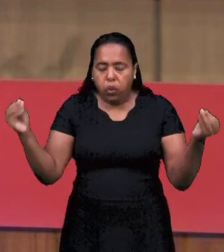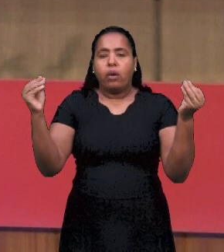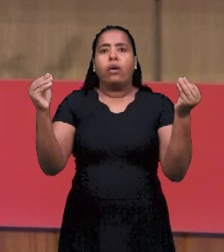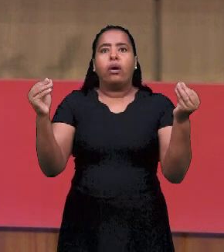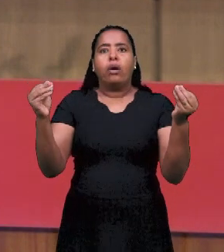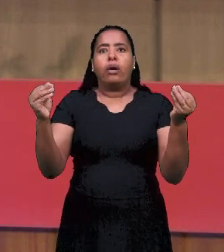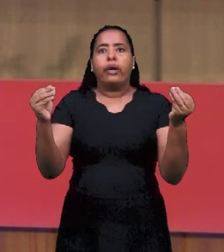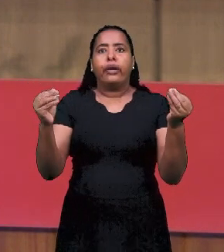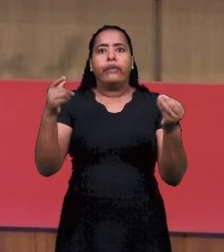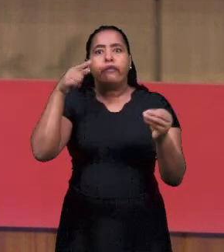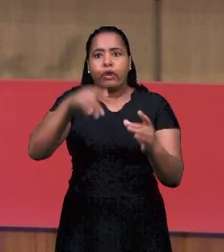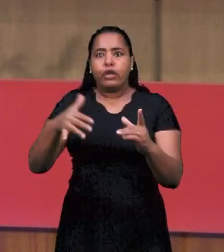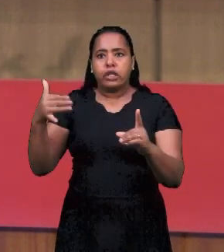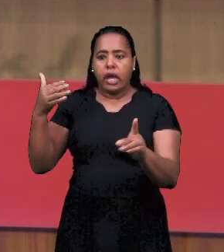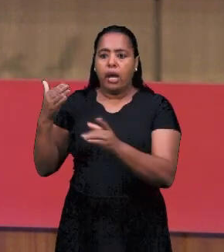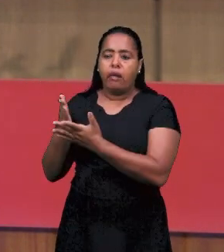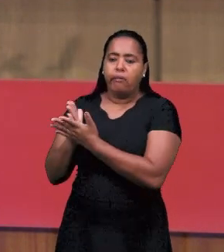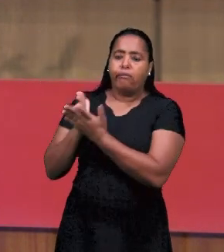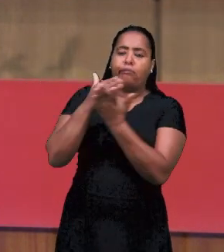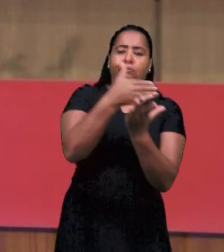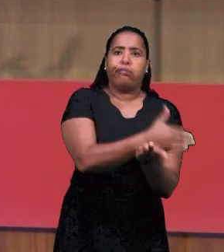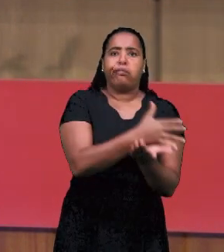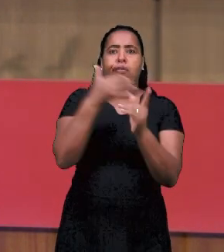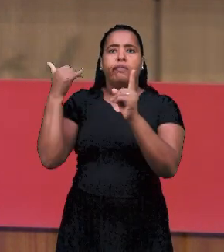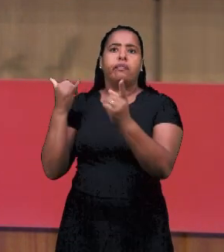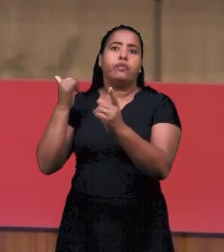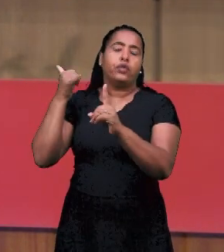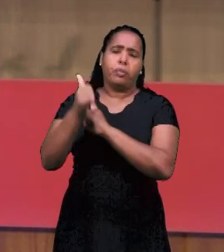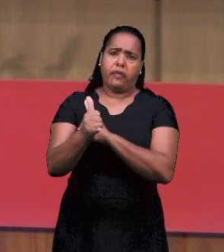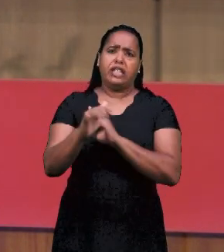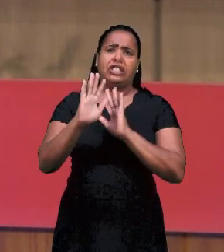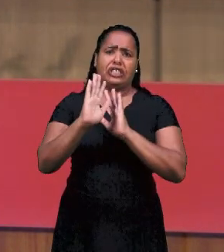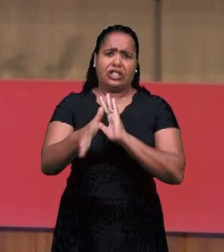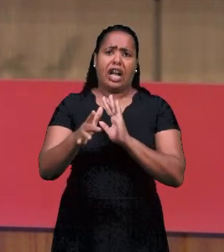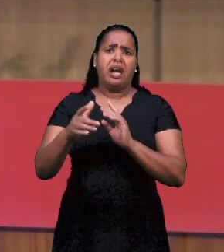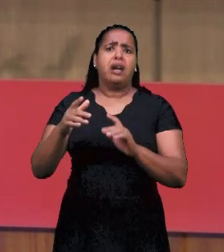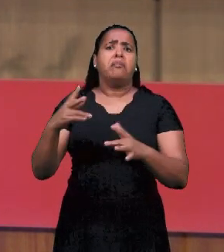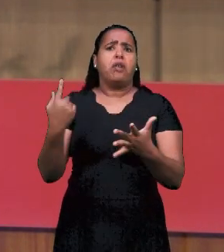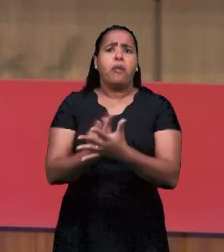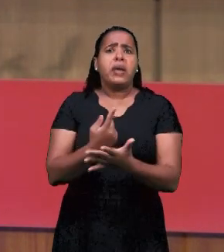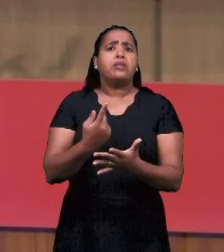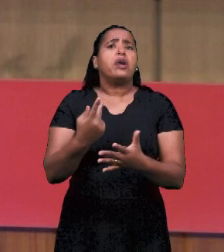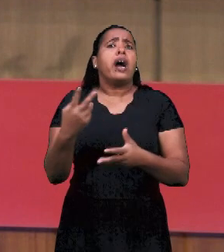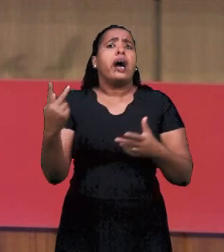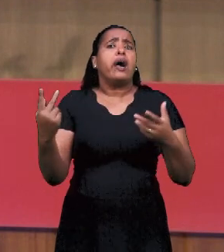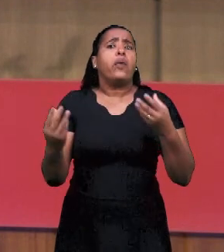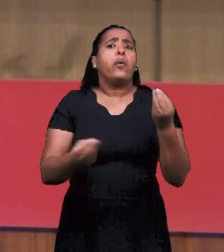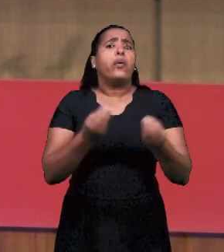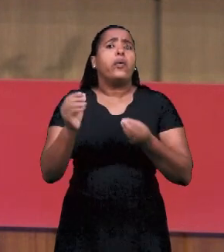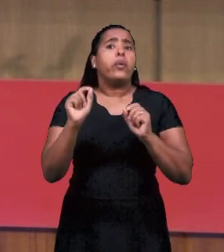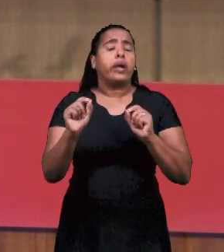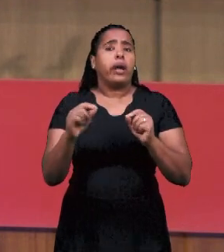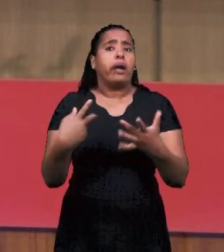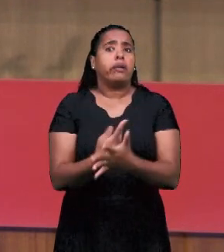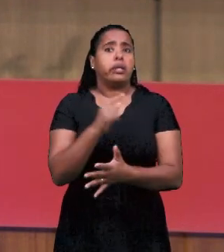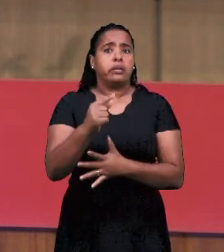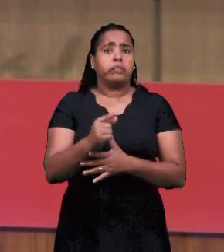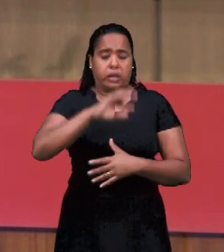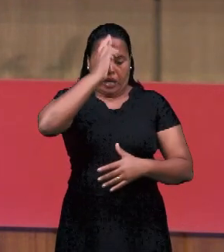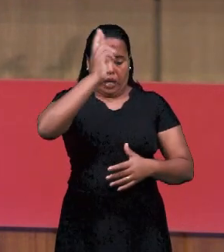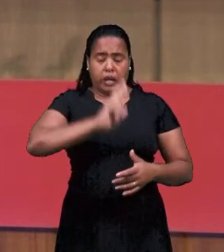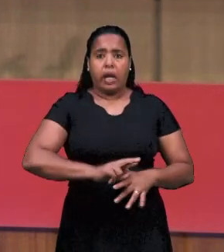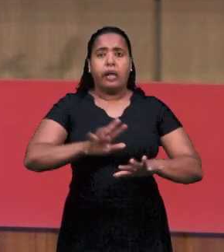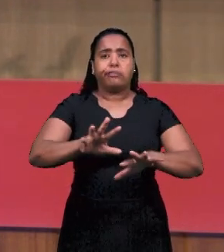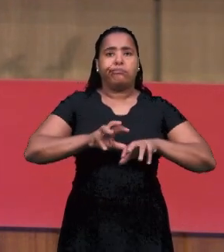Святой. Когда вы теряете это, вера исчезает. Вы выходите из пророческого. Когда вы выходите из пророческого,